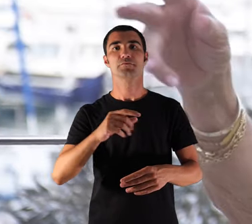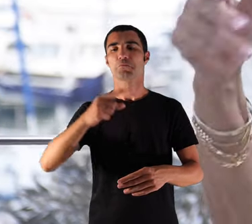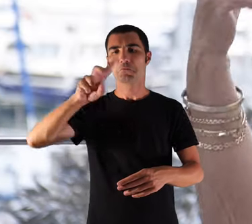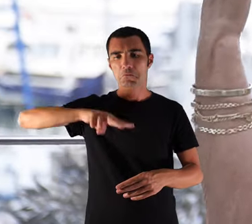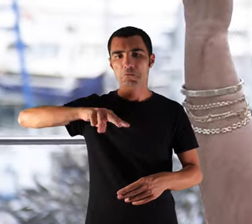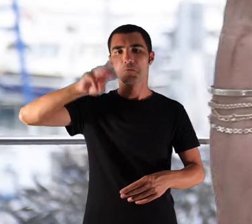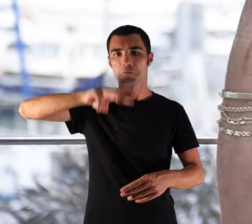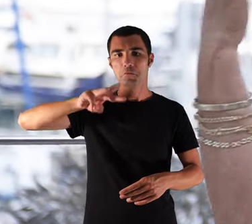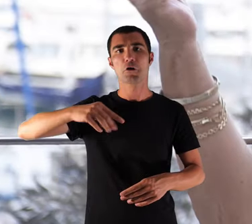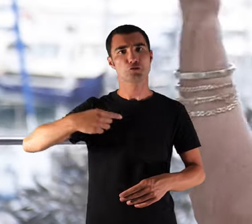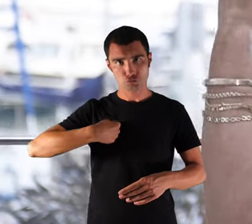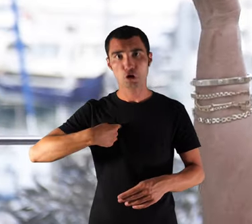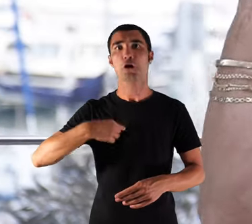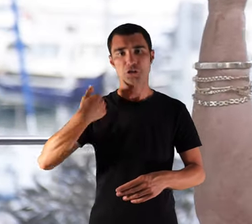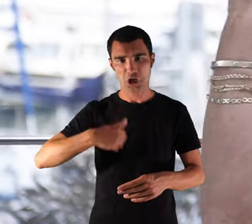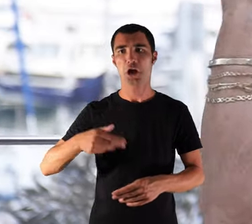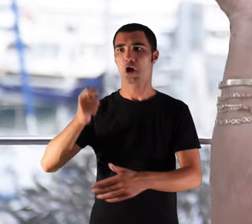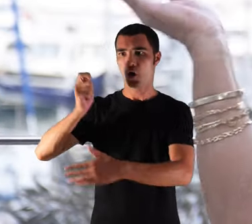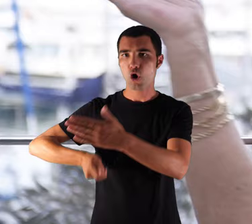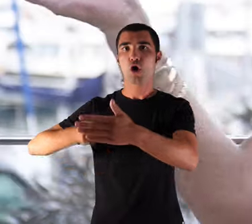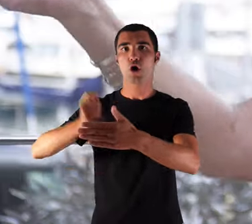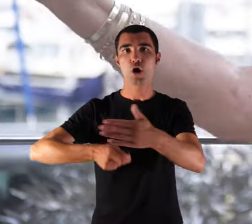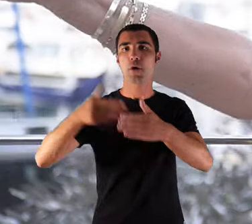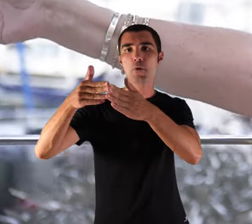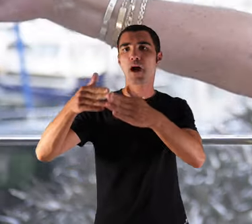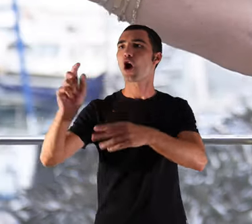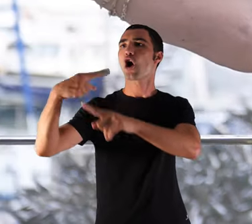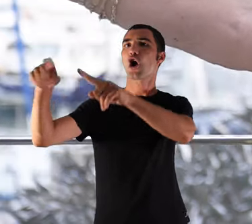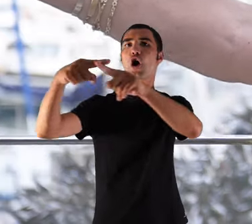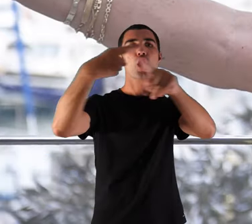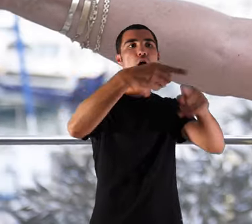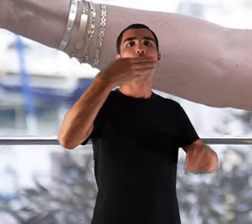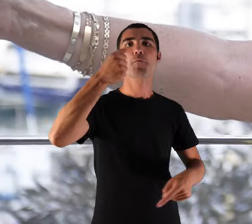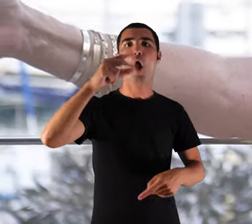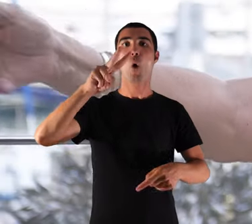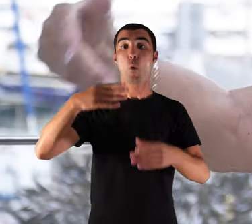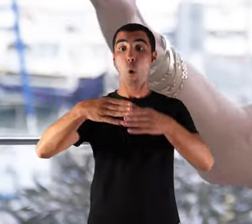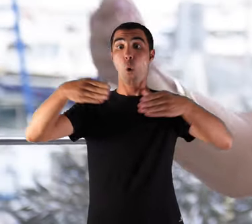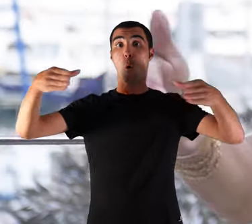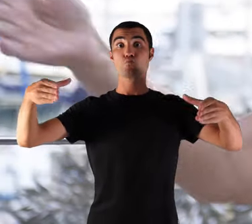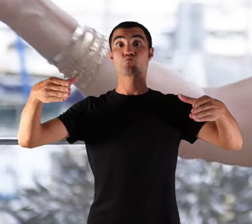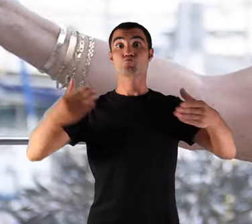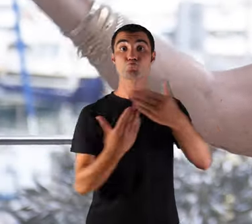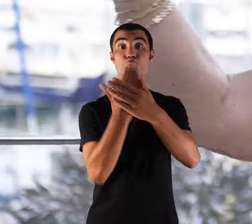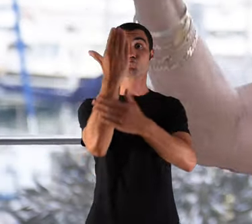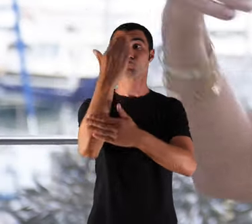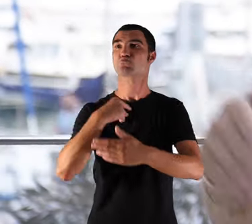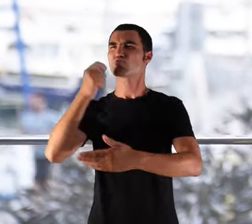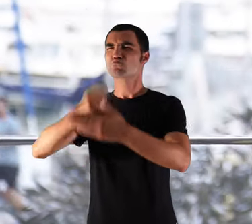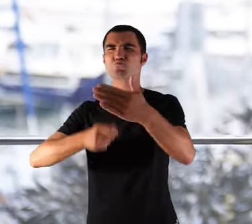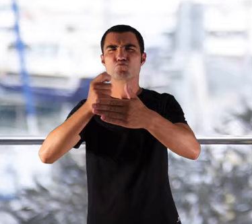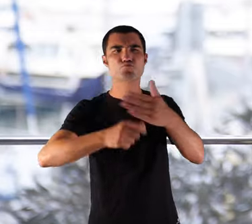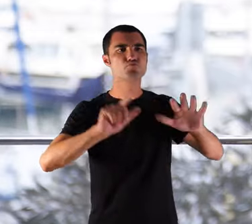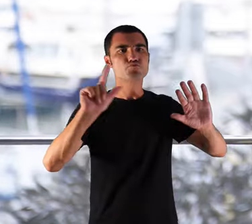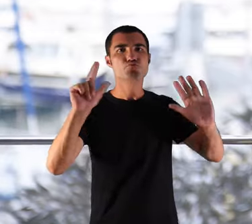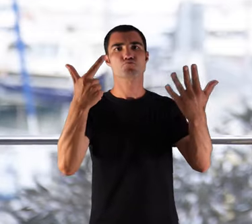mesos jo ja anava a comprar peix a les altres barques que arribaven els dematí per anar a menjar després a les set